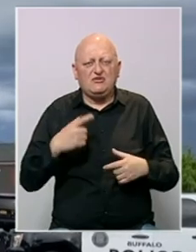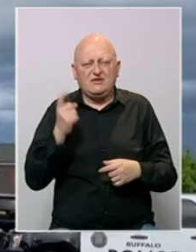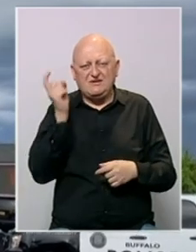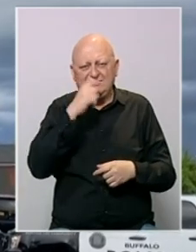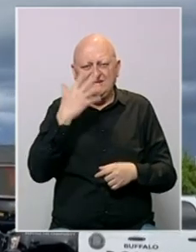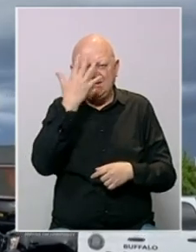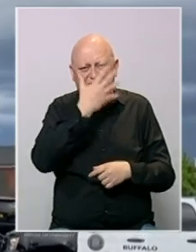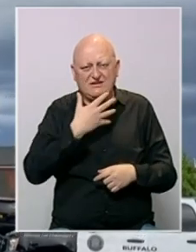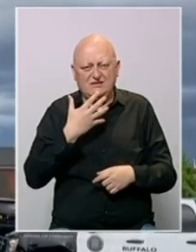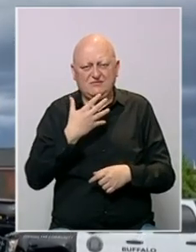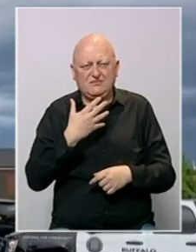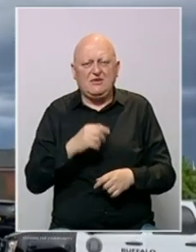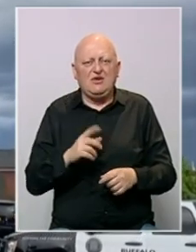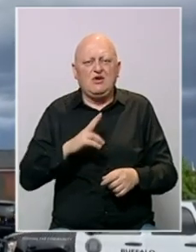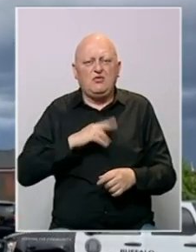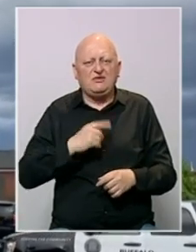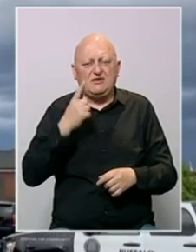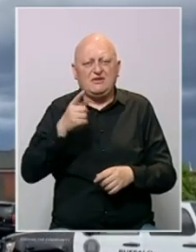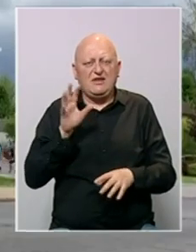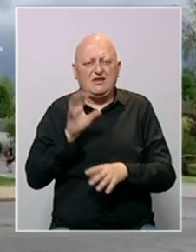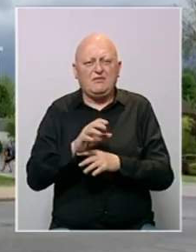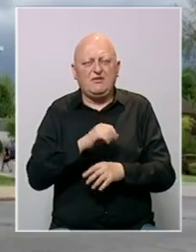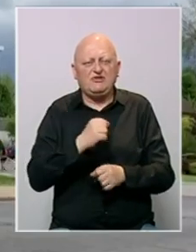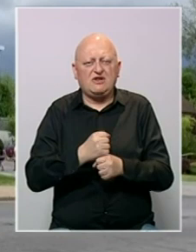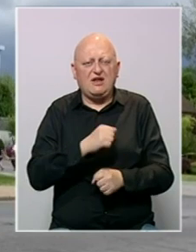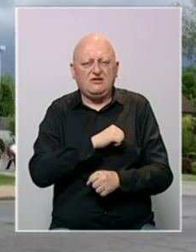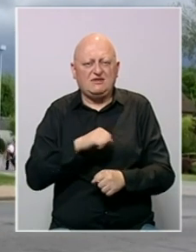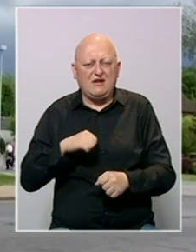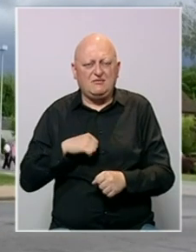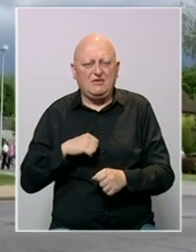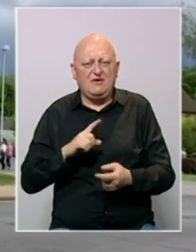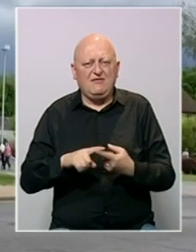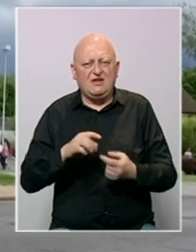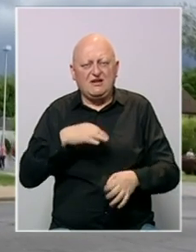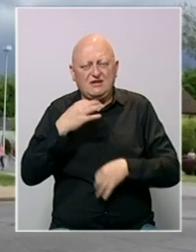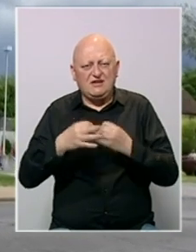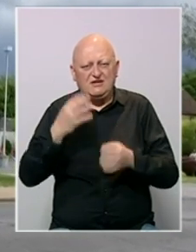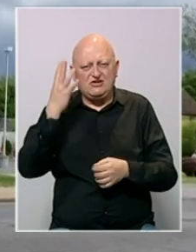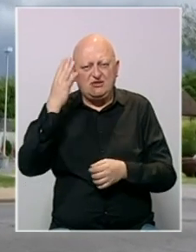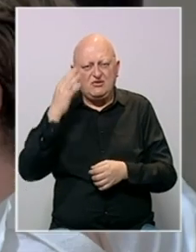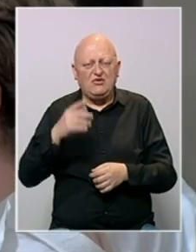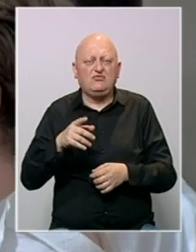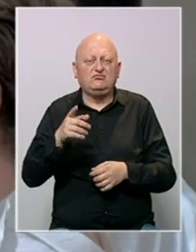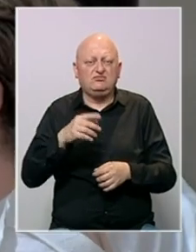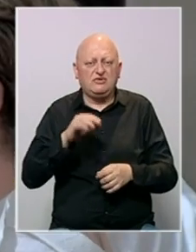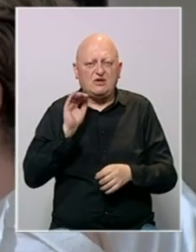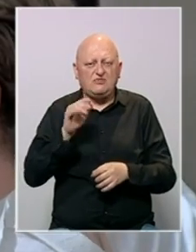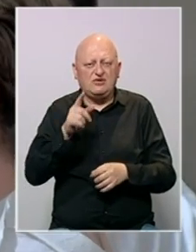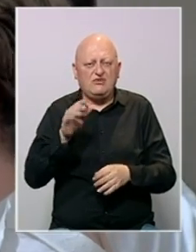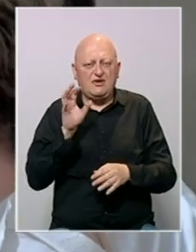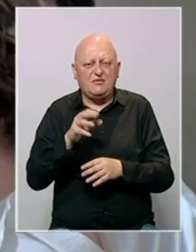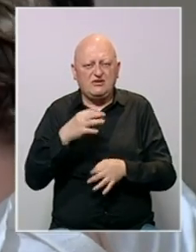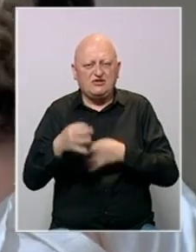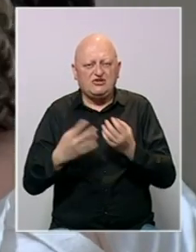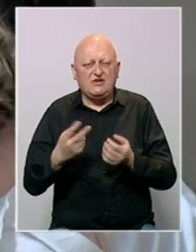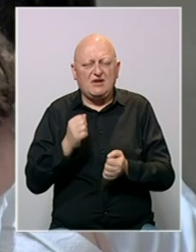žive pretežno afroamerikanci. Policija smatra da je napadač djelovao sam. Federalni istražni biro je saopštio da će